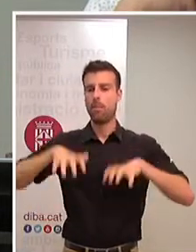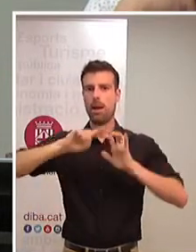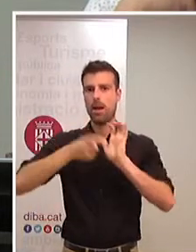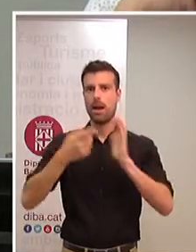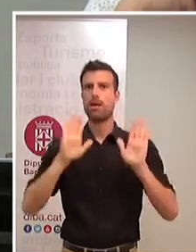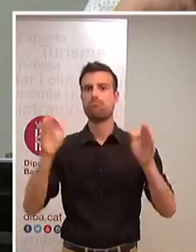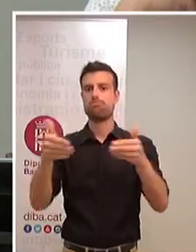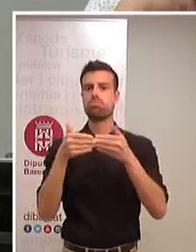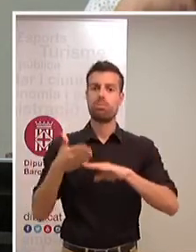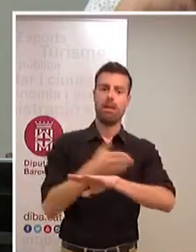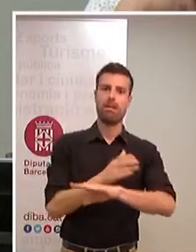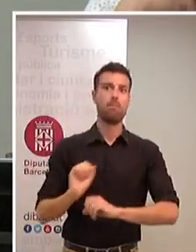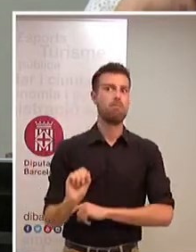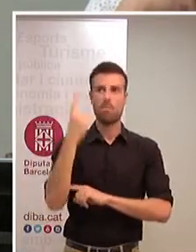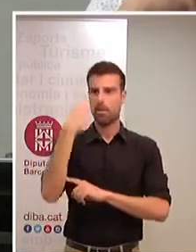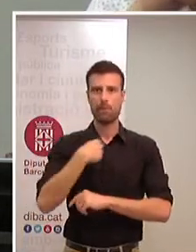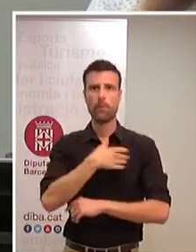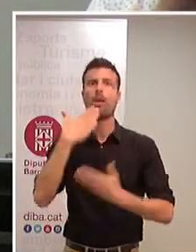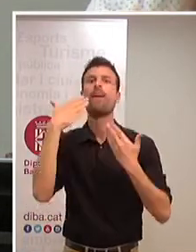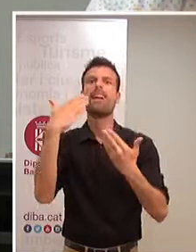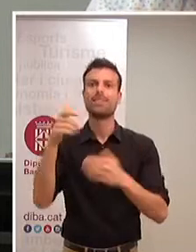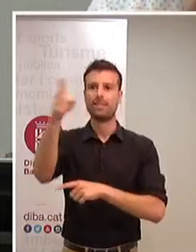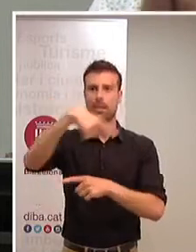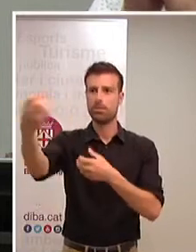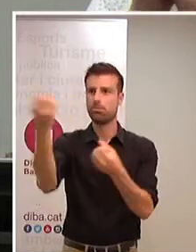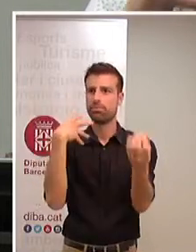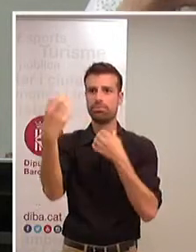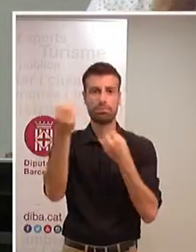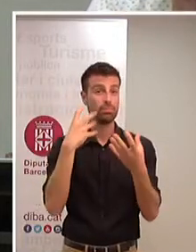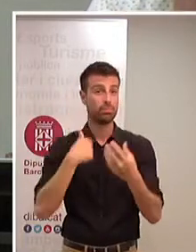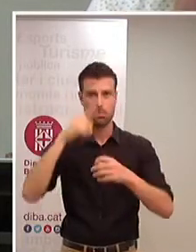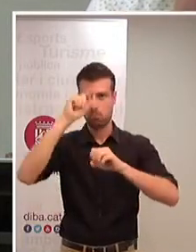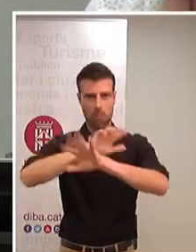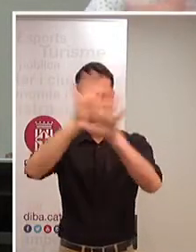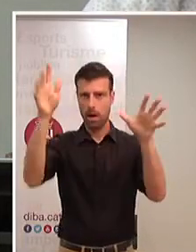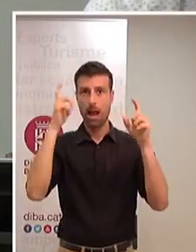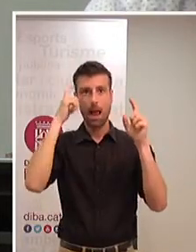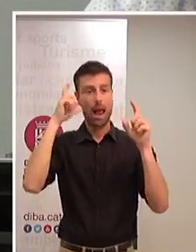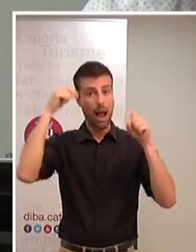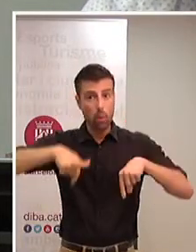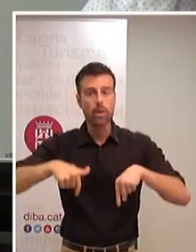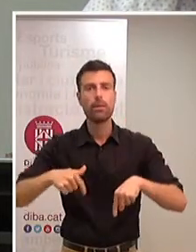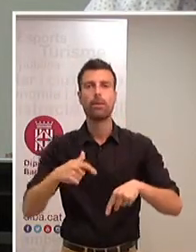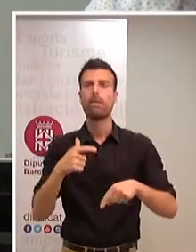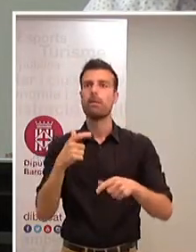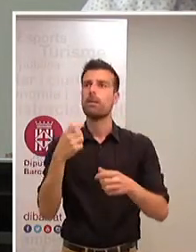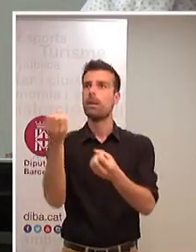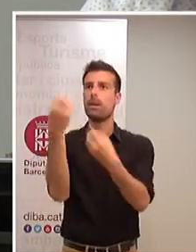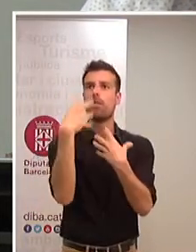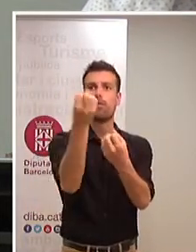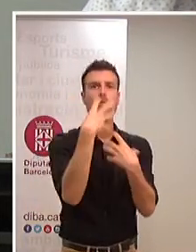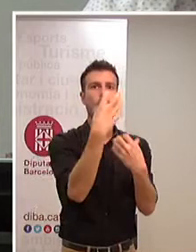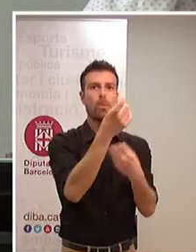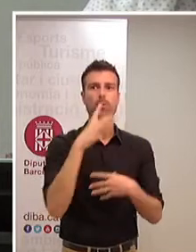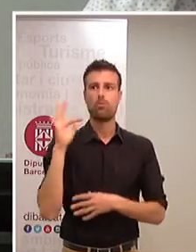En primer lloc, agrair-vos totes les paraules que és evident que avui són paraules més positives que